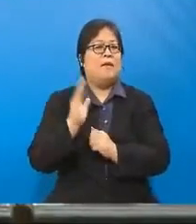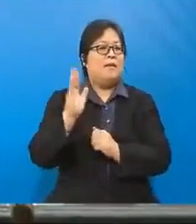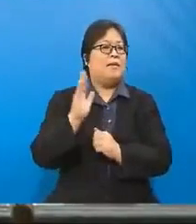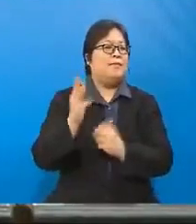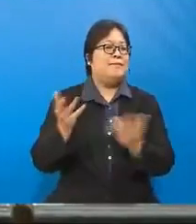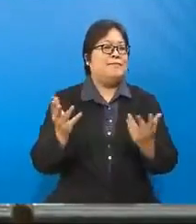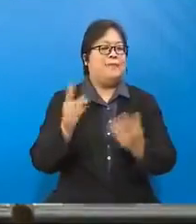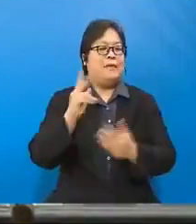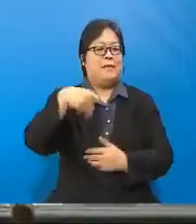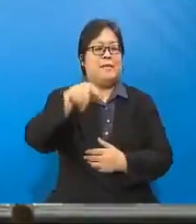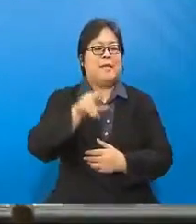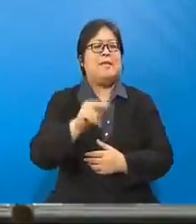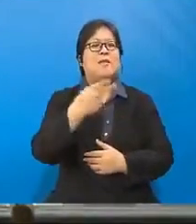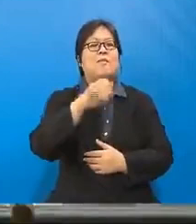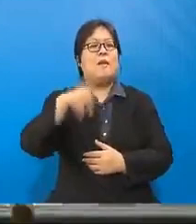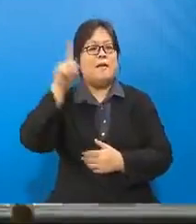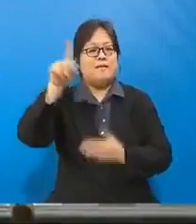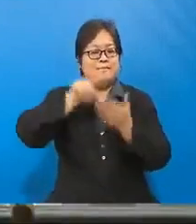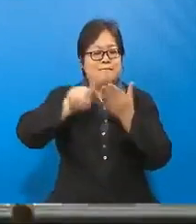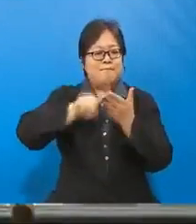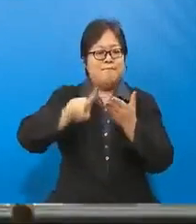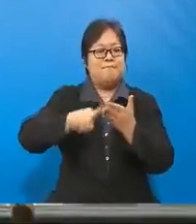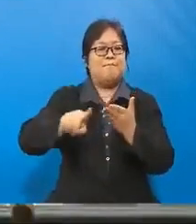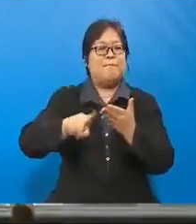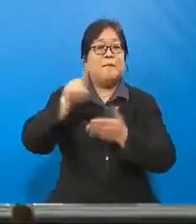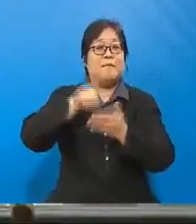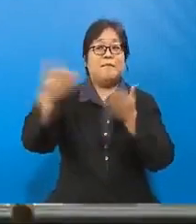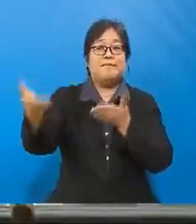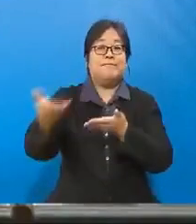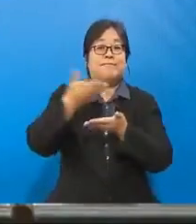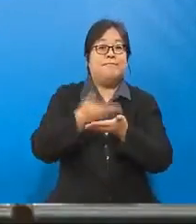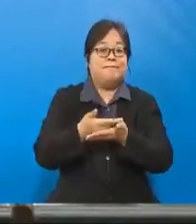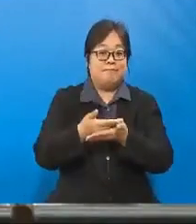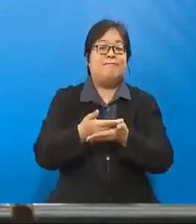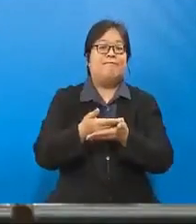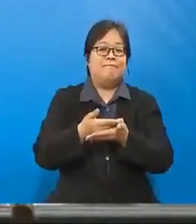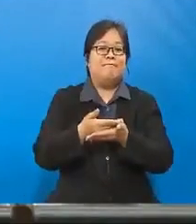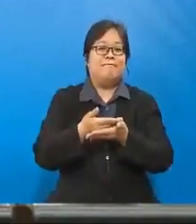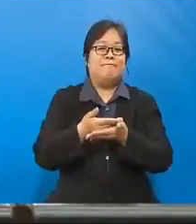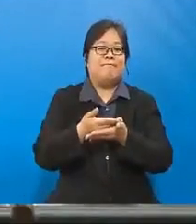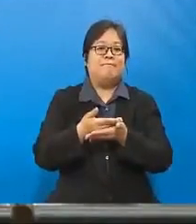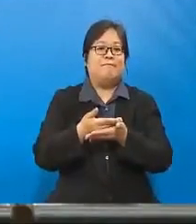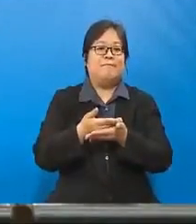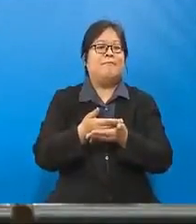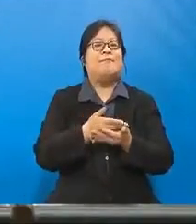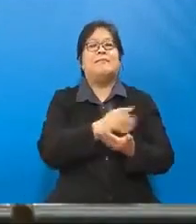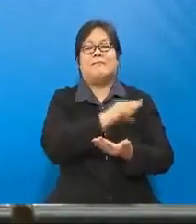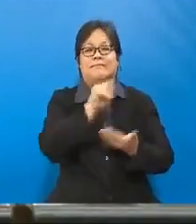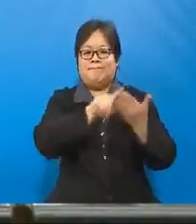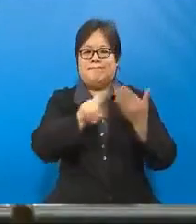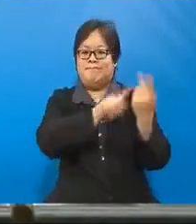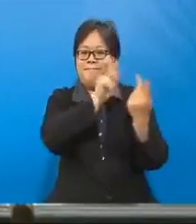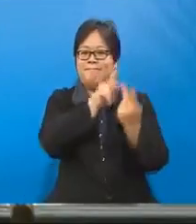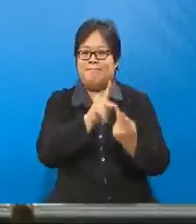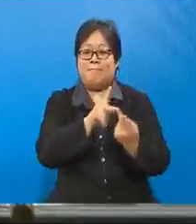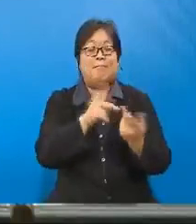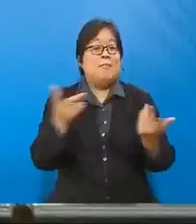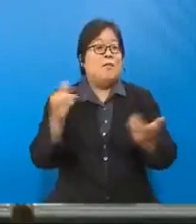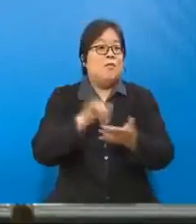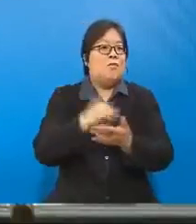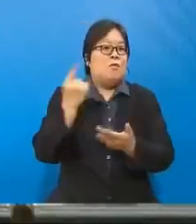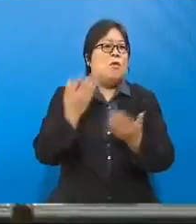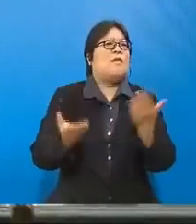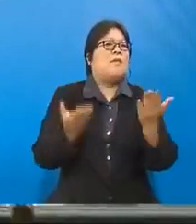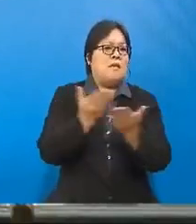keperluan HGP akan memperhalusi perkara-perkara yang telah disebut tadi dengan sewajarnya. kerana ia merupakan